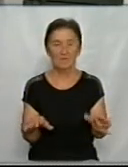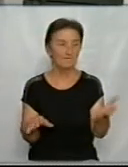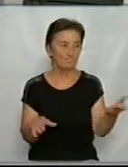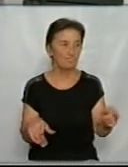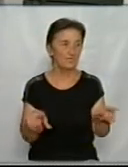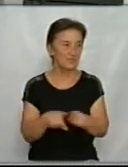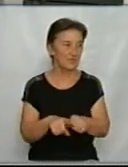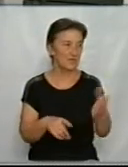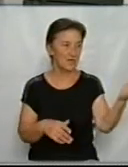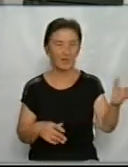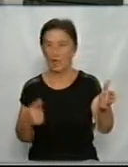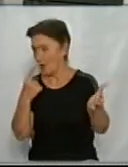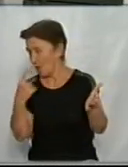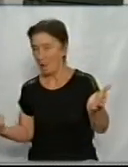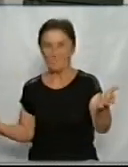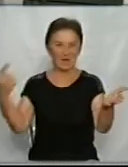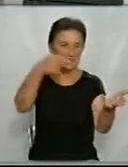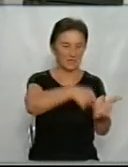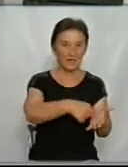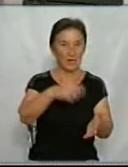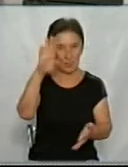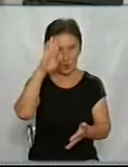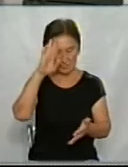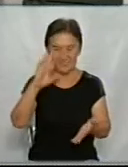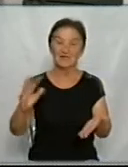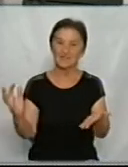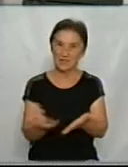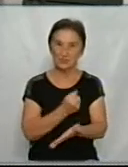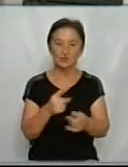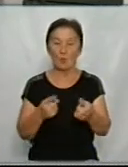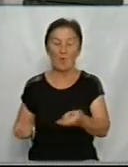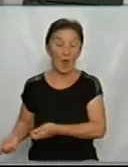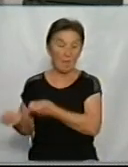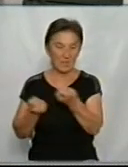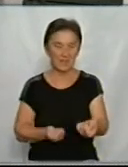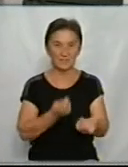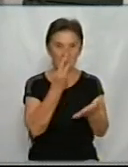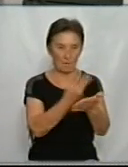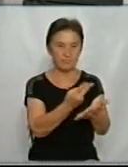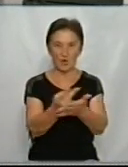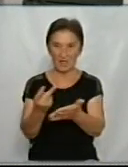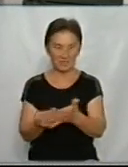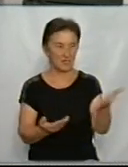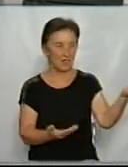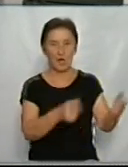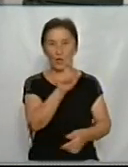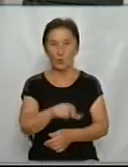такий прилетів. Хлопці його дістали, знайшли, щоб привезти і показати людям, що дійсно там стріляють.